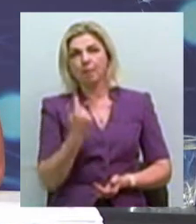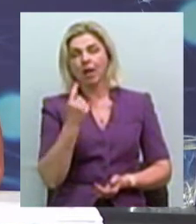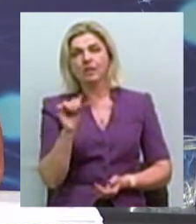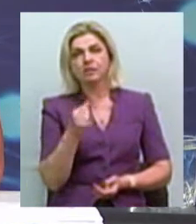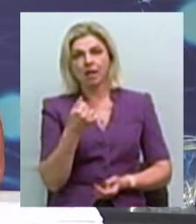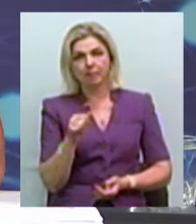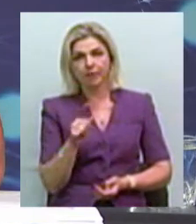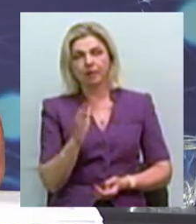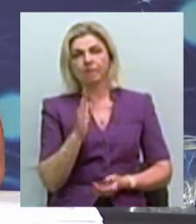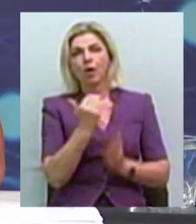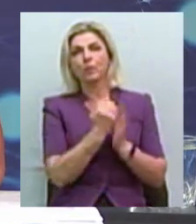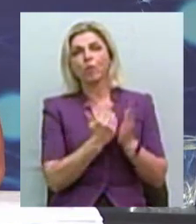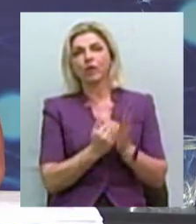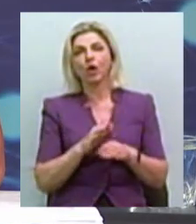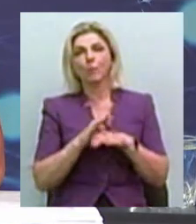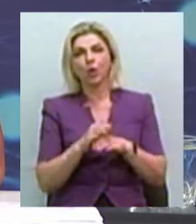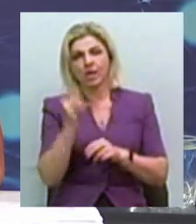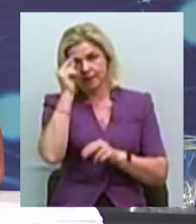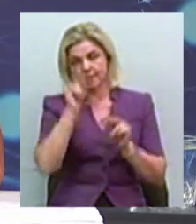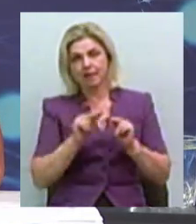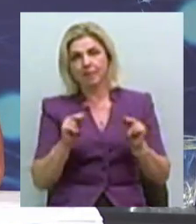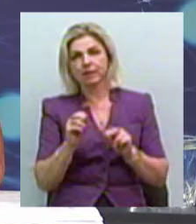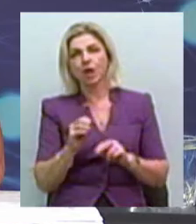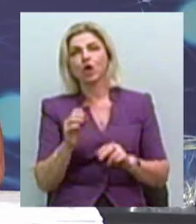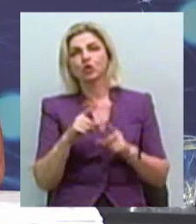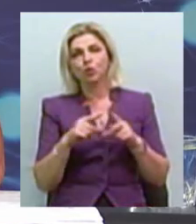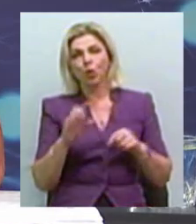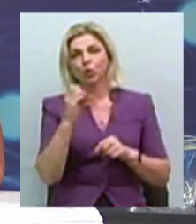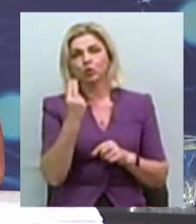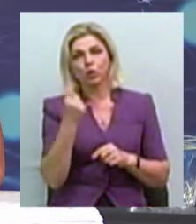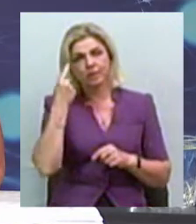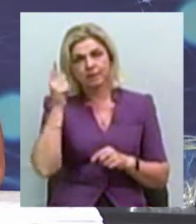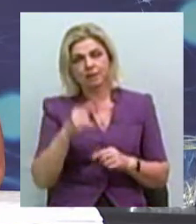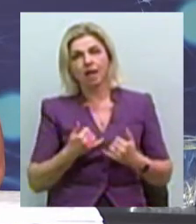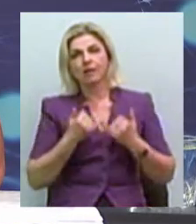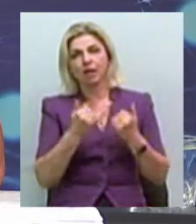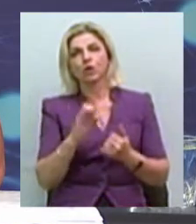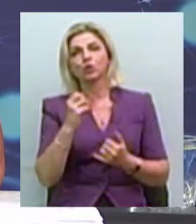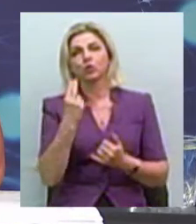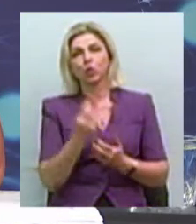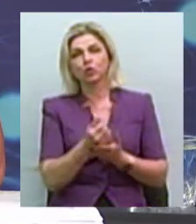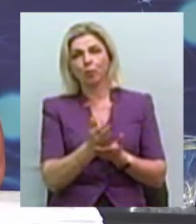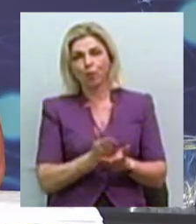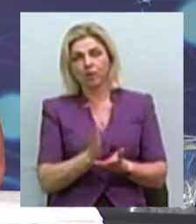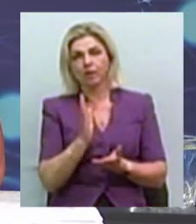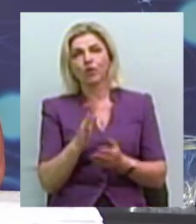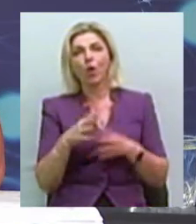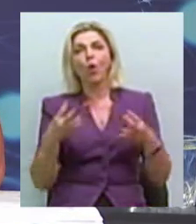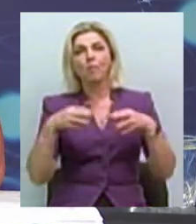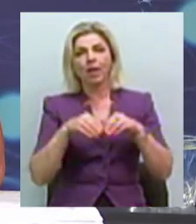в рамках проводення семінару «Школа соціальних знань надання соціальних послуг в об'єднаних територіальних